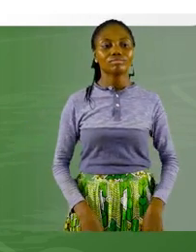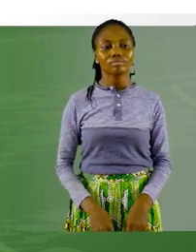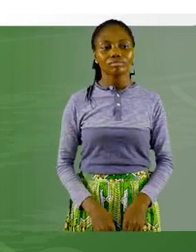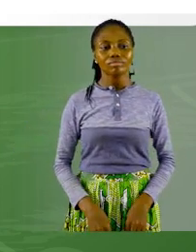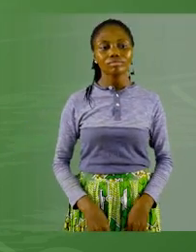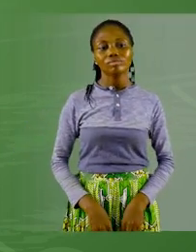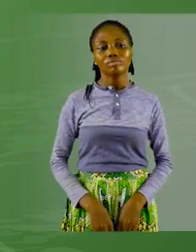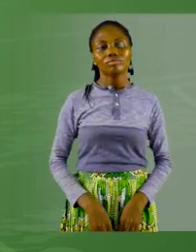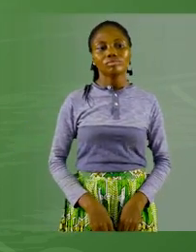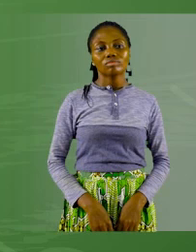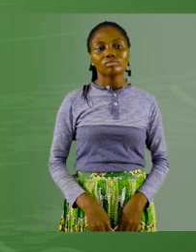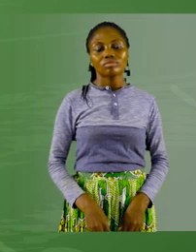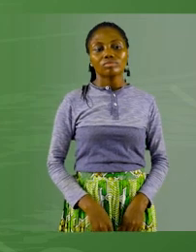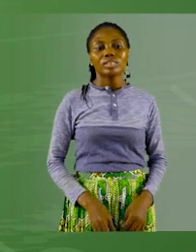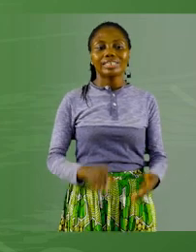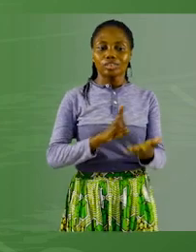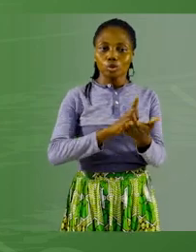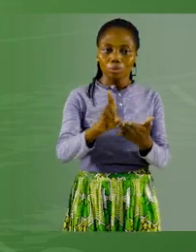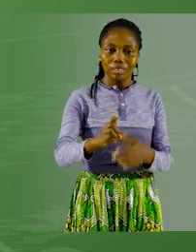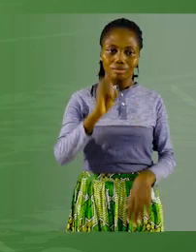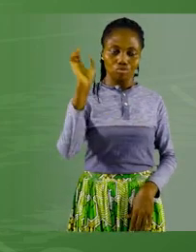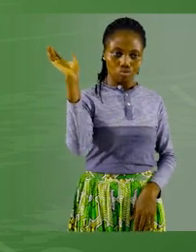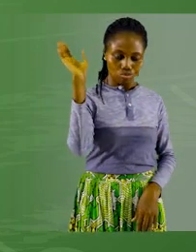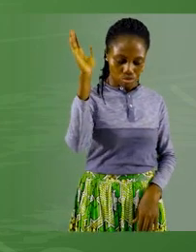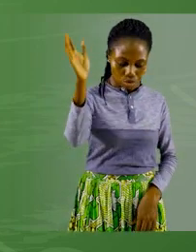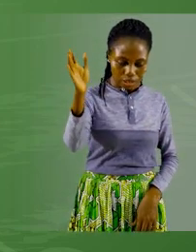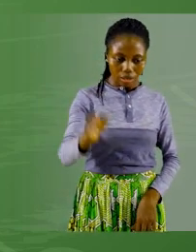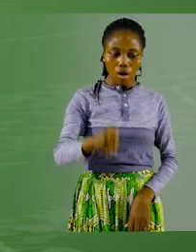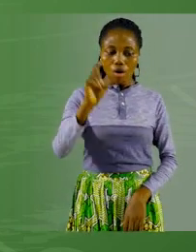Et nous allons nous retrouver prochainement. N'oubliez pas d'étudier.